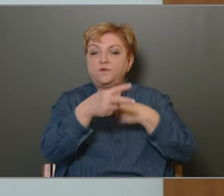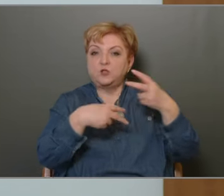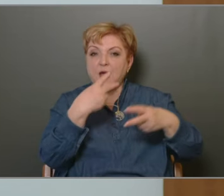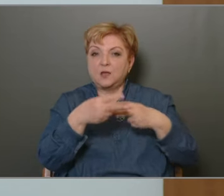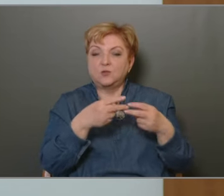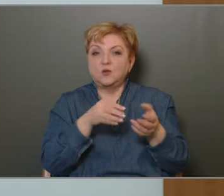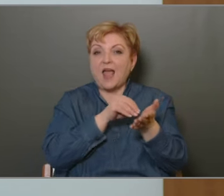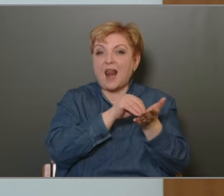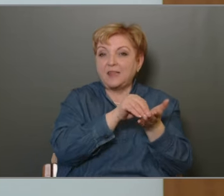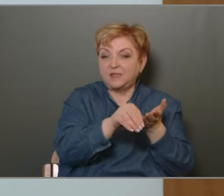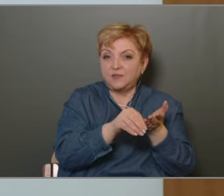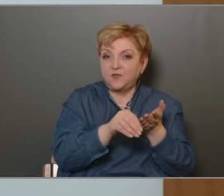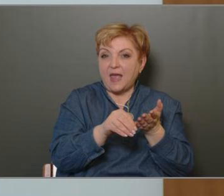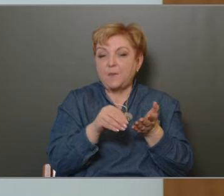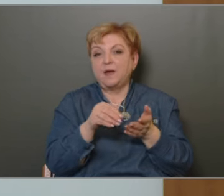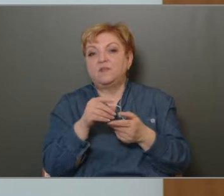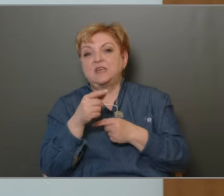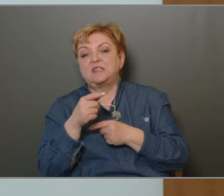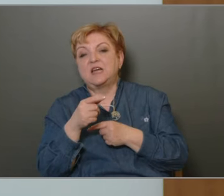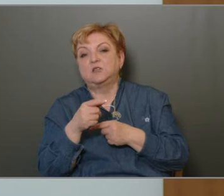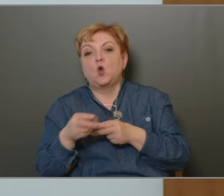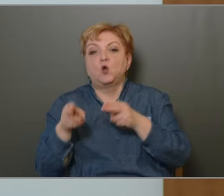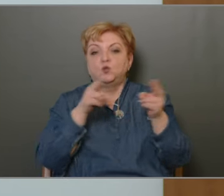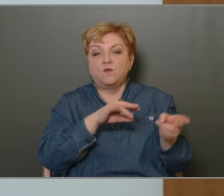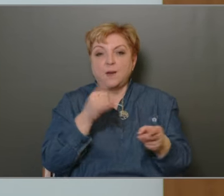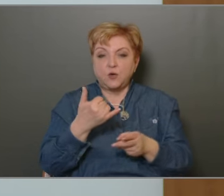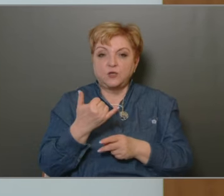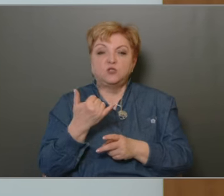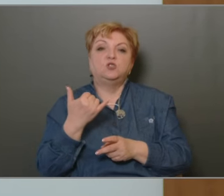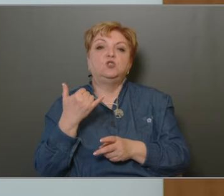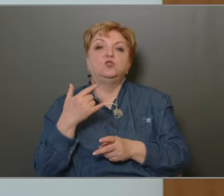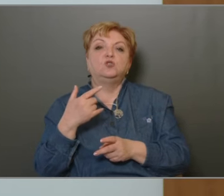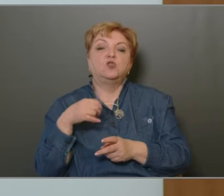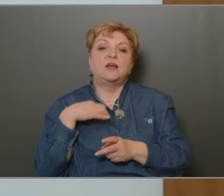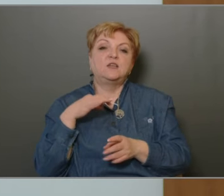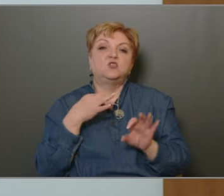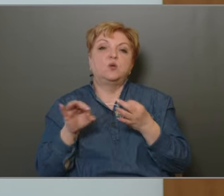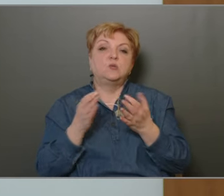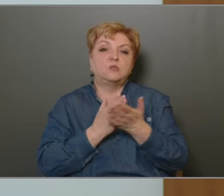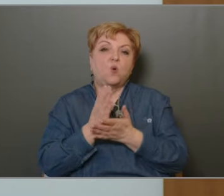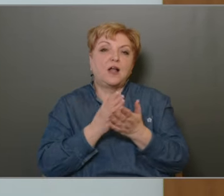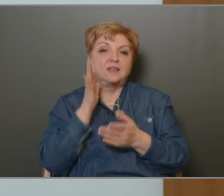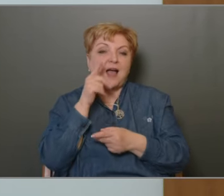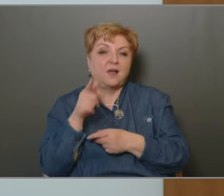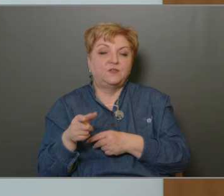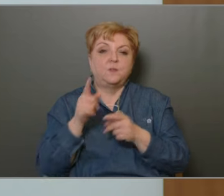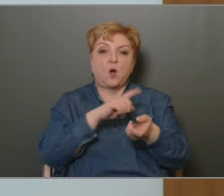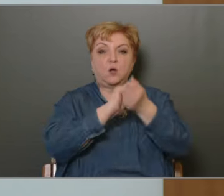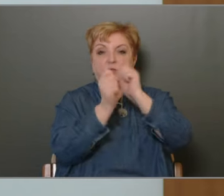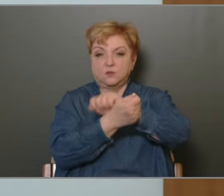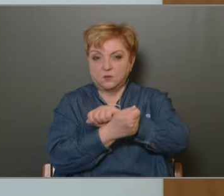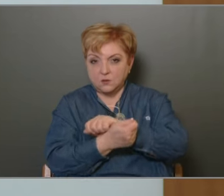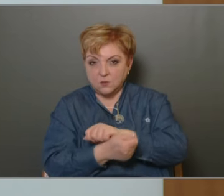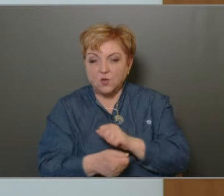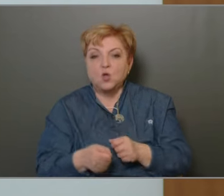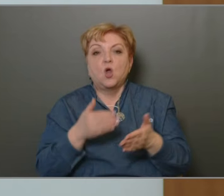ellenérték fejében végzett vizsgálatokat továbbra is az egészségügyi szolgálat KFT, majd annak átalakulását